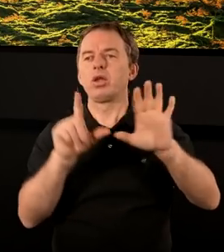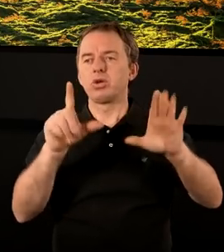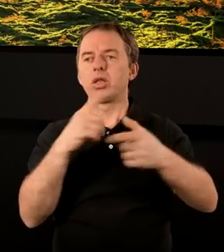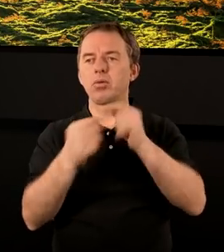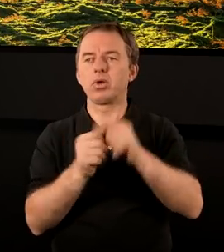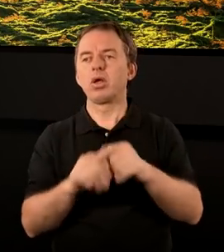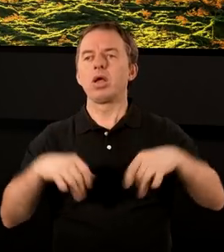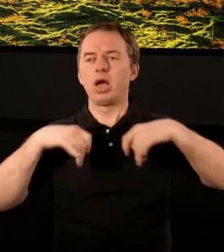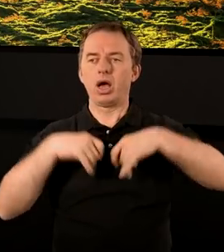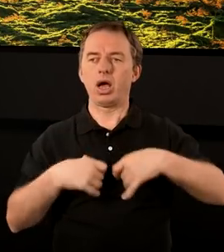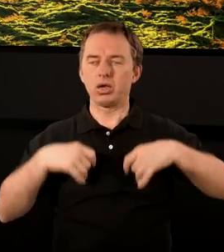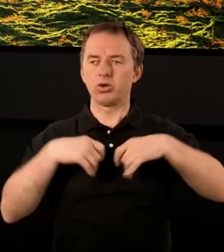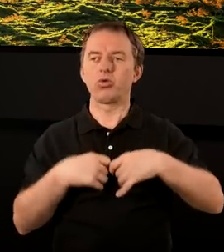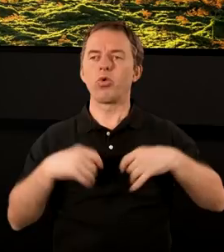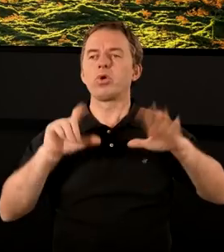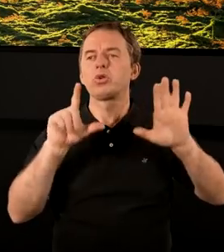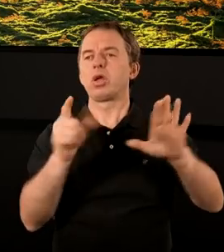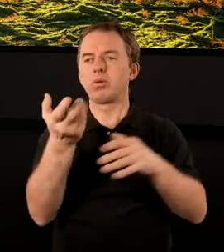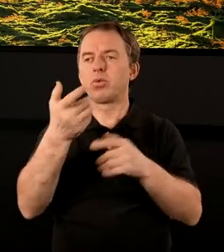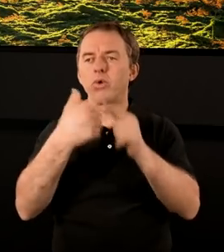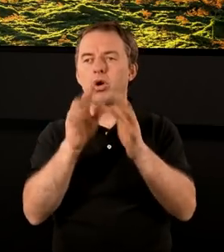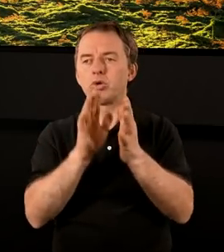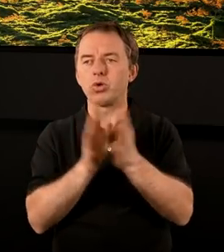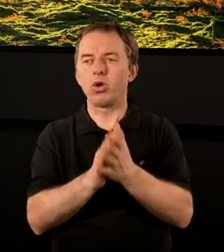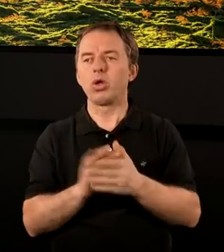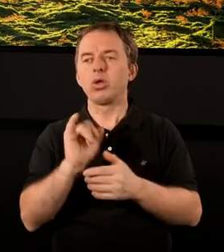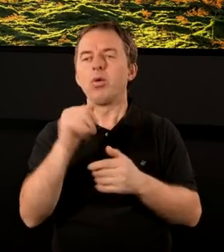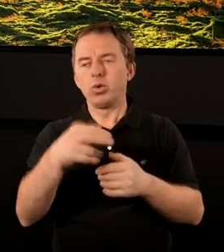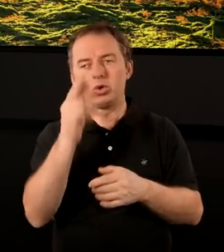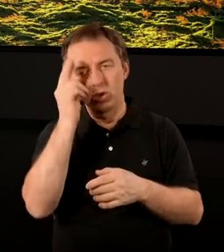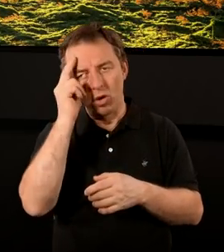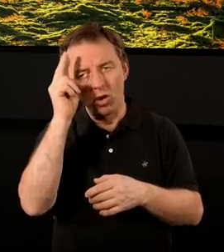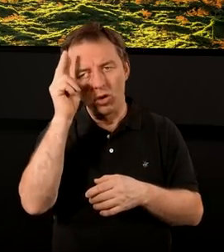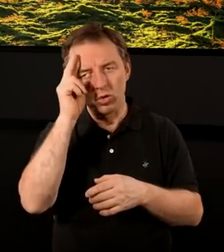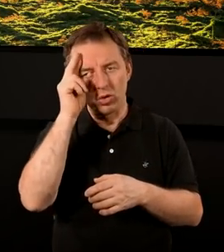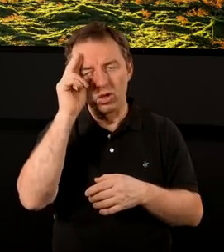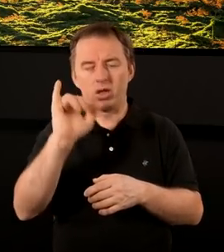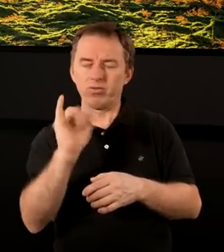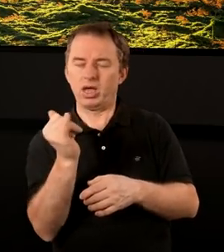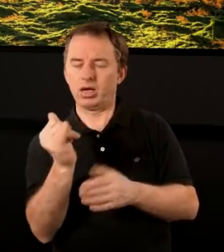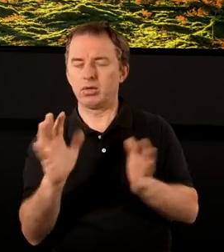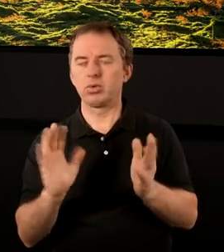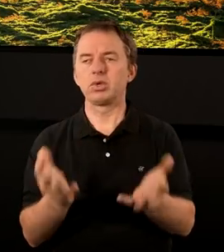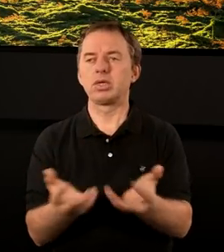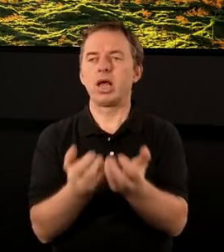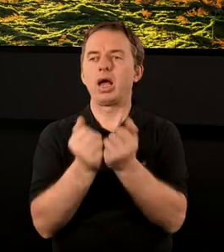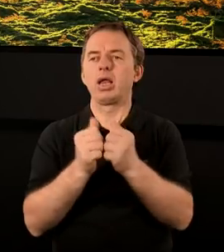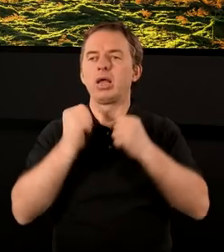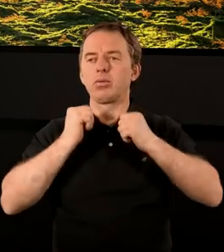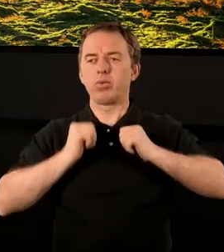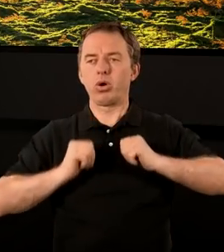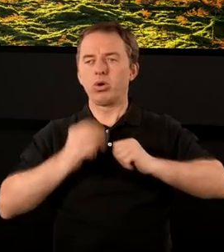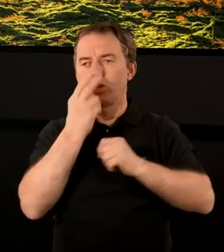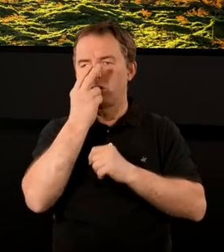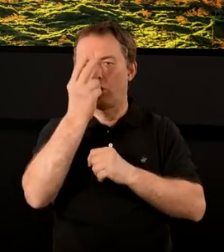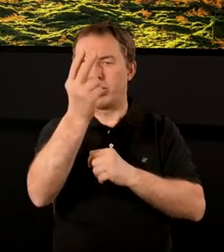a tych siedem gwiazd to aniołowie siedmiu zborów. Jak mógł się czuć Jan? Co mógł zrozumieć? W jaki sposób znaleźć spokój,